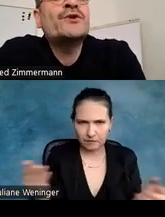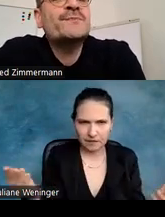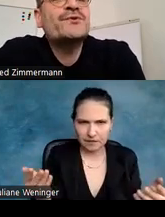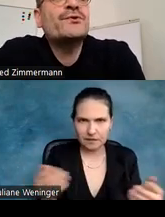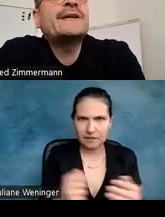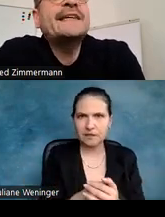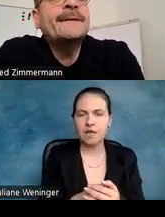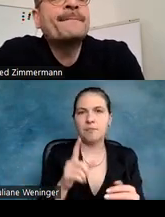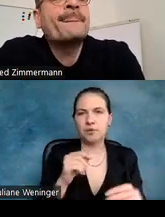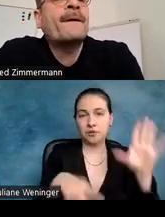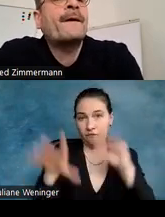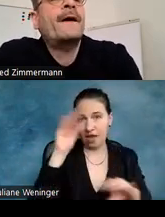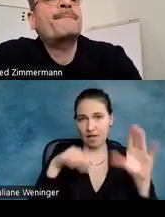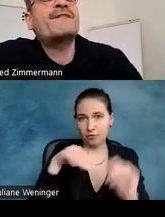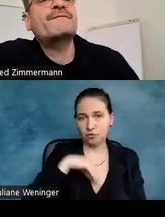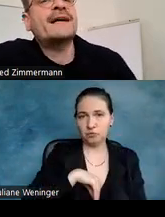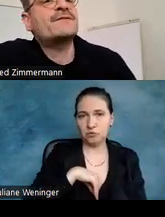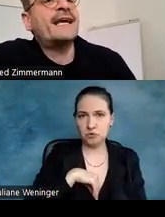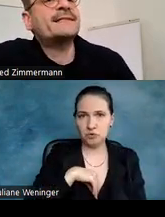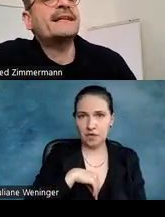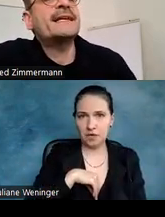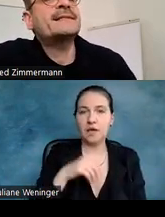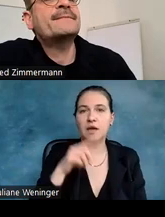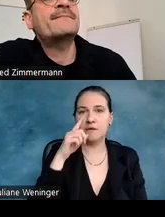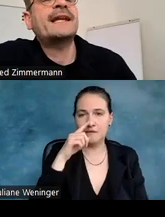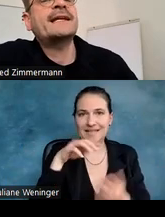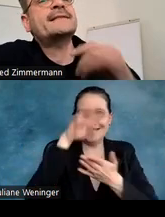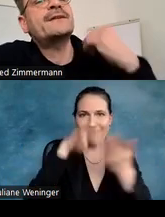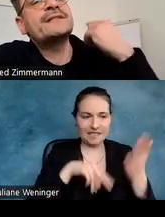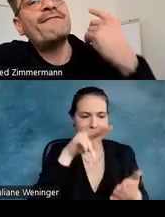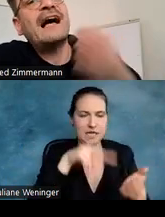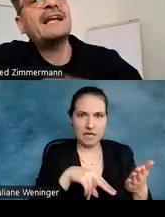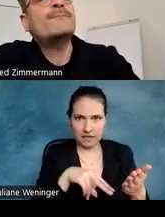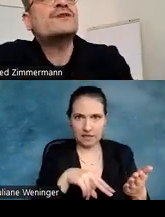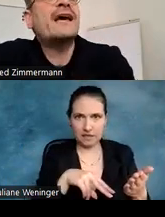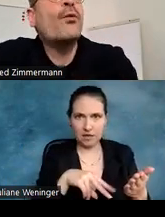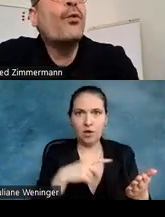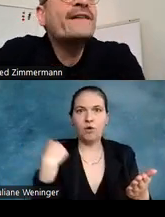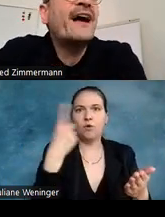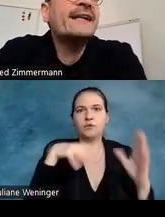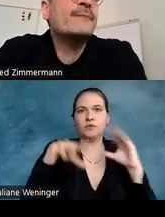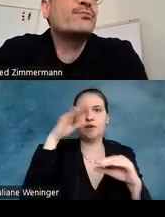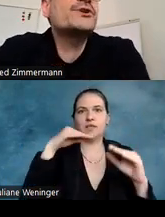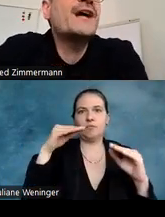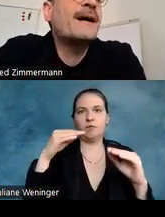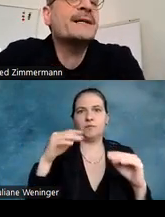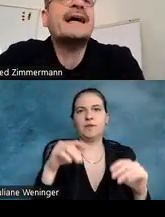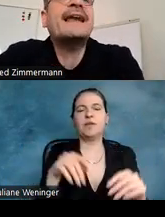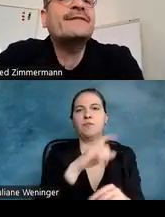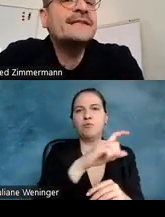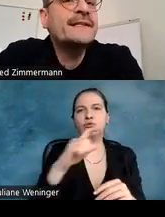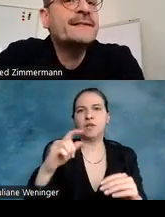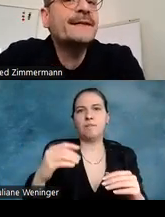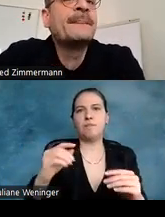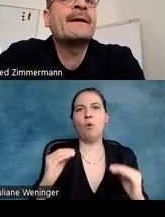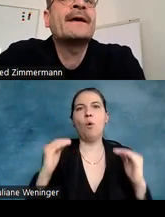Wahrnehmungspsychologie, wenn wir also Texte lesen, dann ist in unserer Wahrnehmung der obere Teil der Buchstaben das